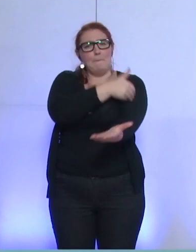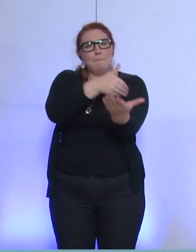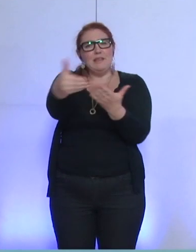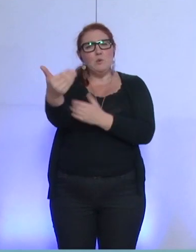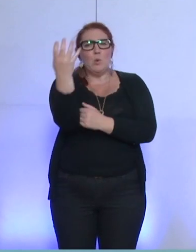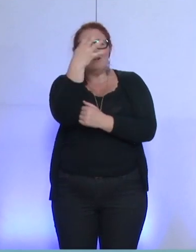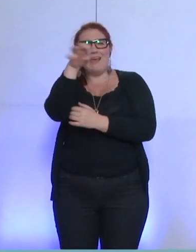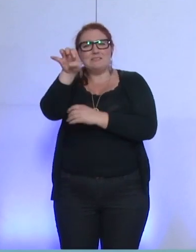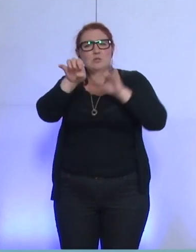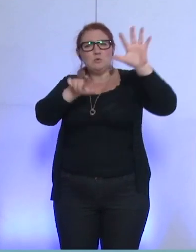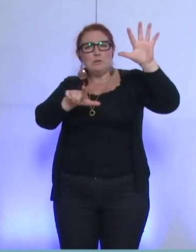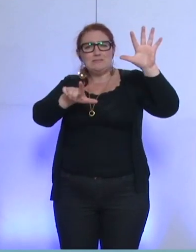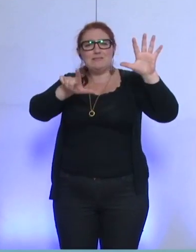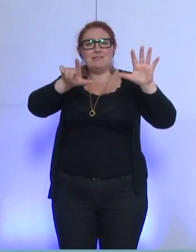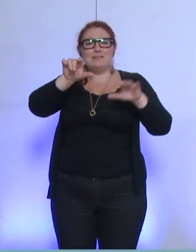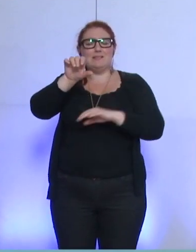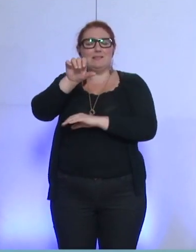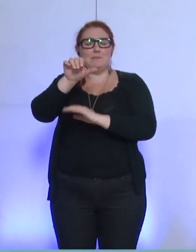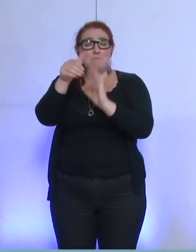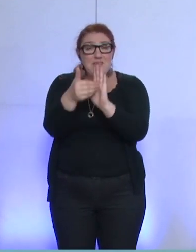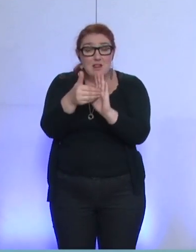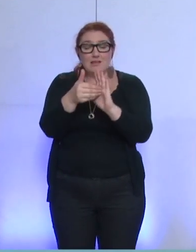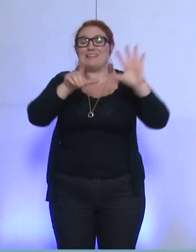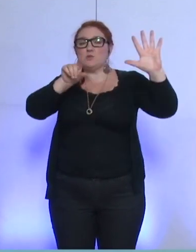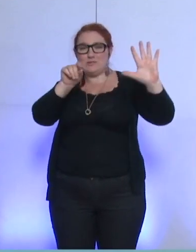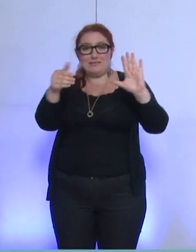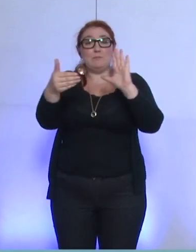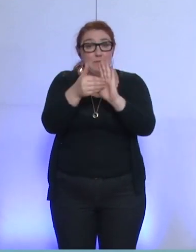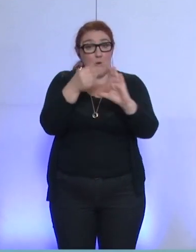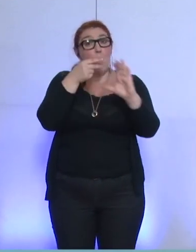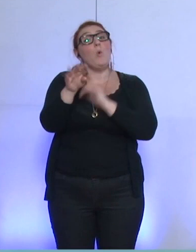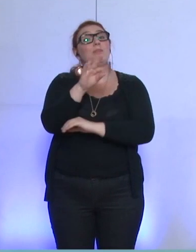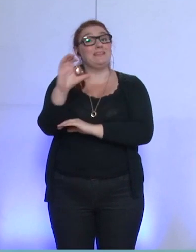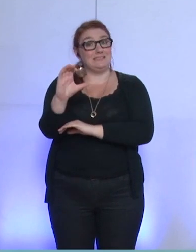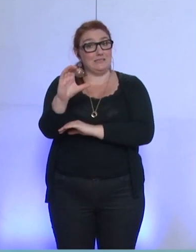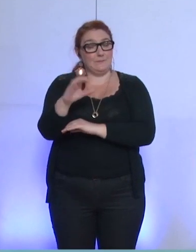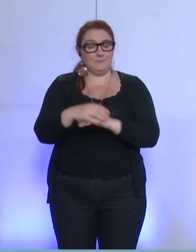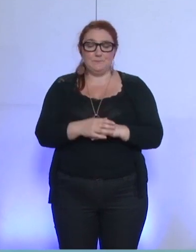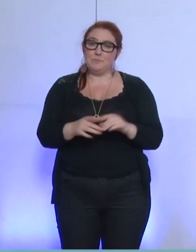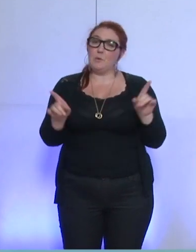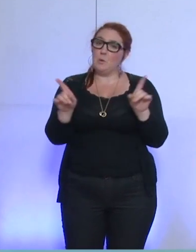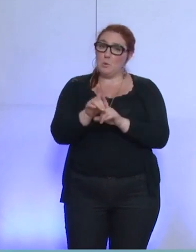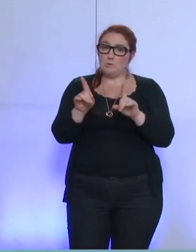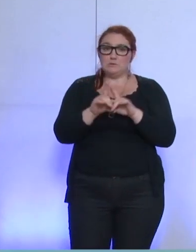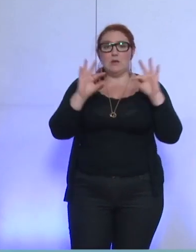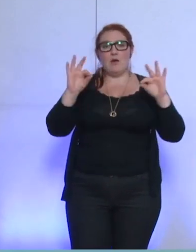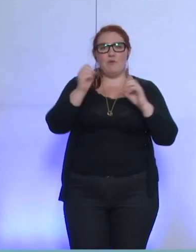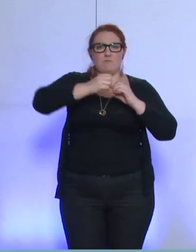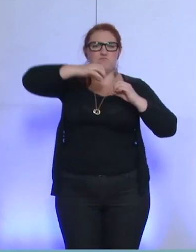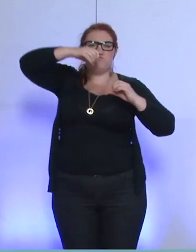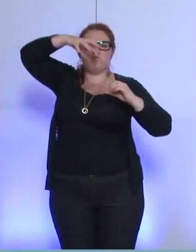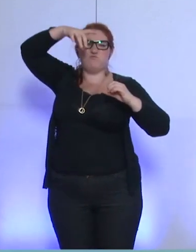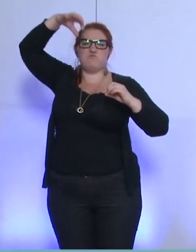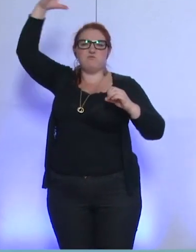000 euros, TTC, et également, sur la dimension, donc, gaz à effet de serre, vous voyez,